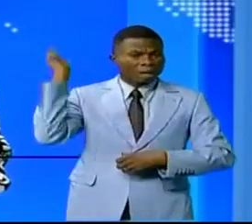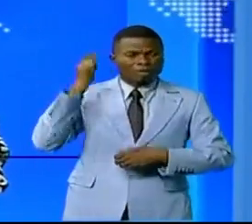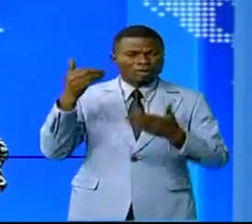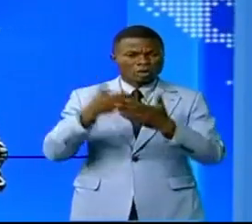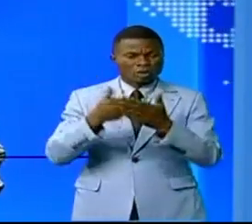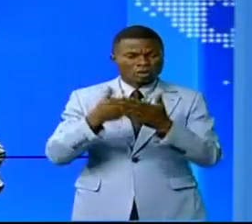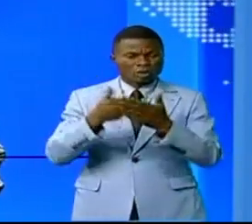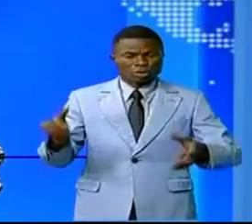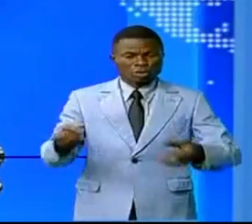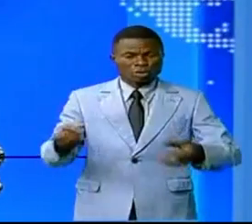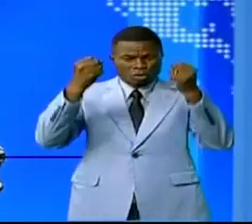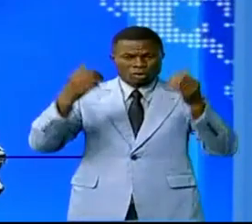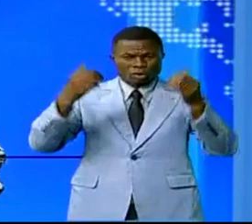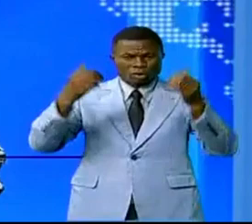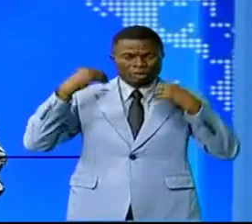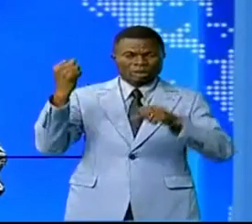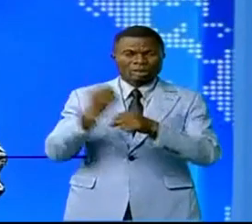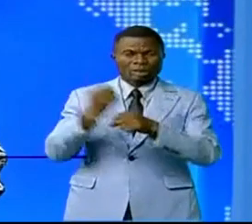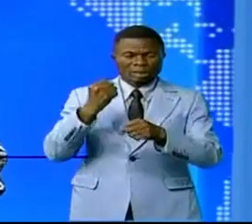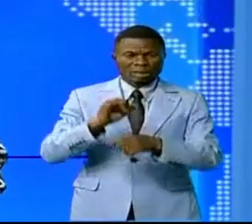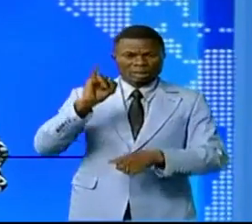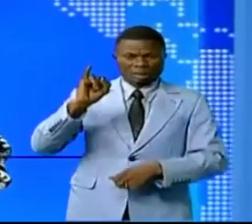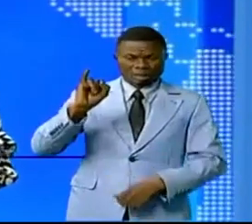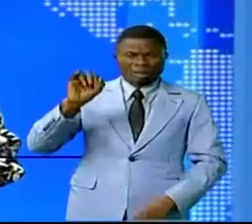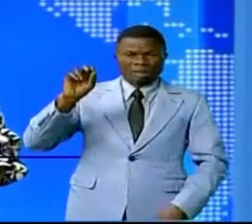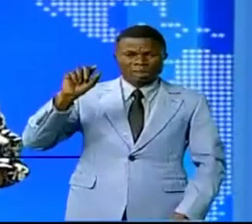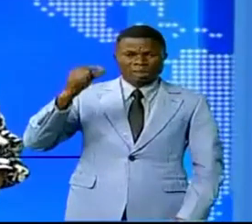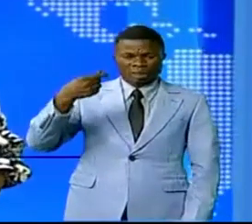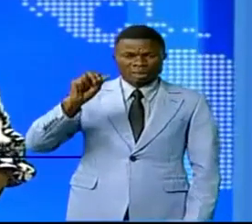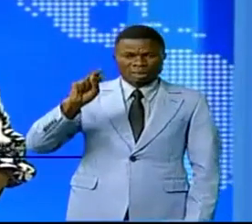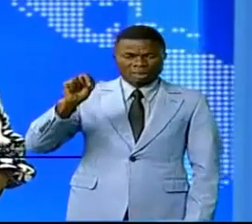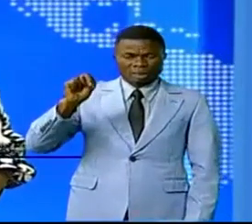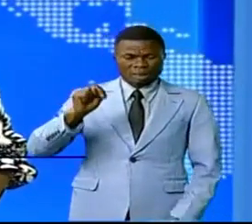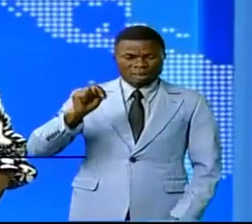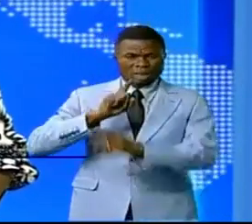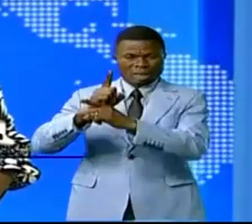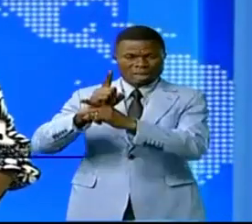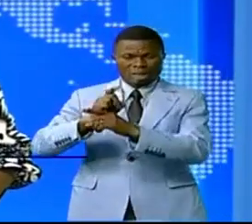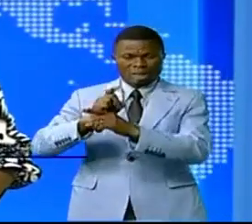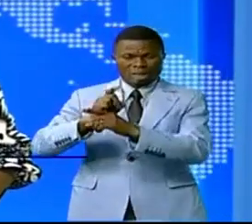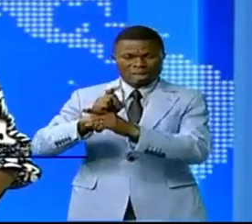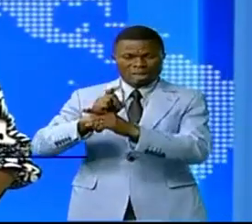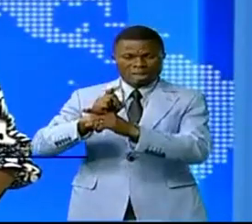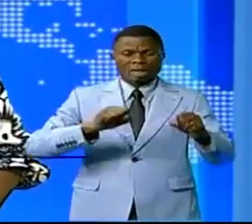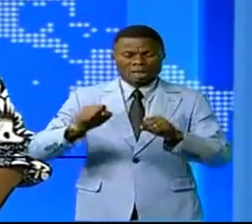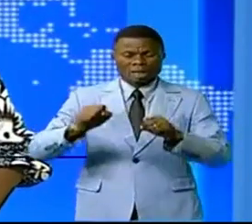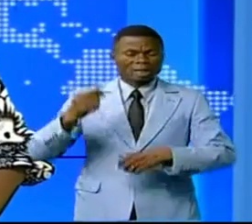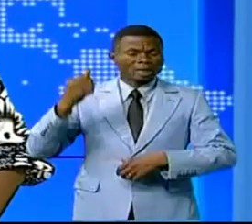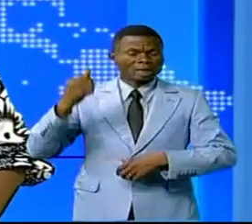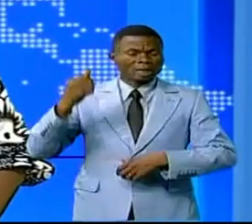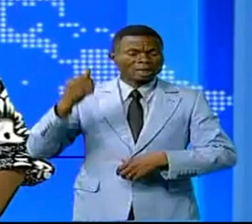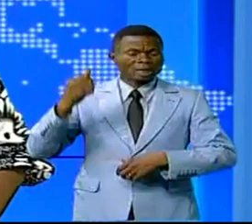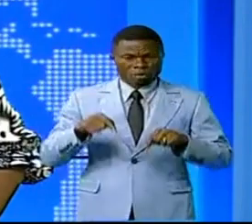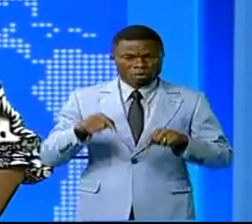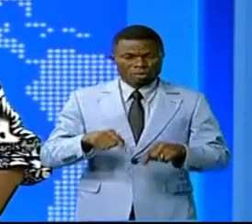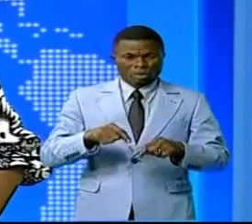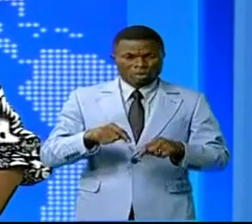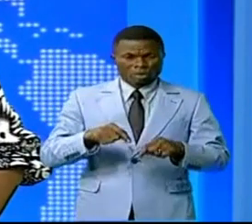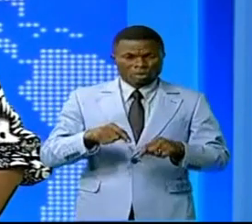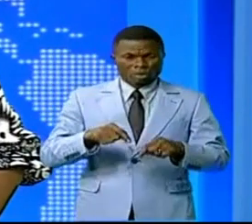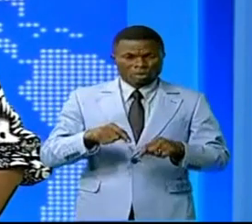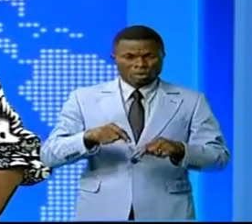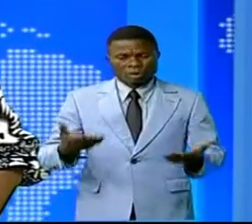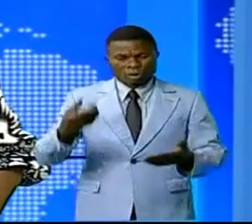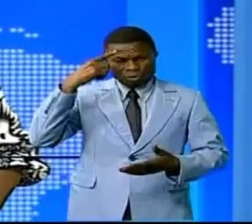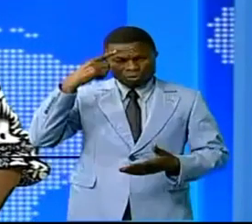s'agit du chef de travaux Ignace Moukagna qui a défendu sa thèse de doctorat aujourd'hui. Comment faire pour